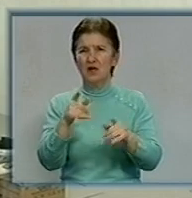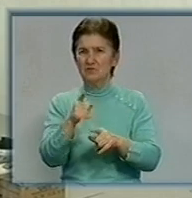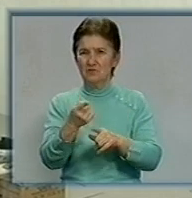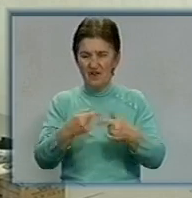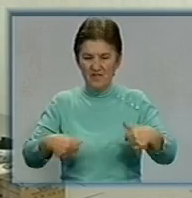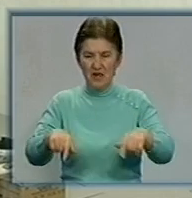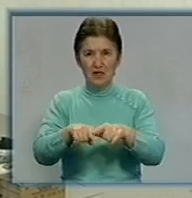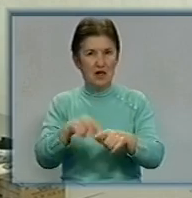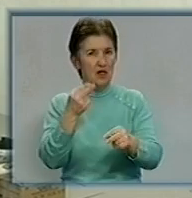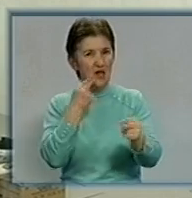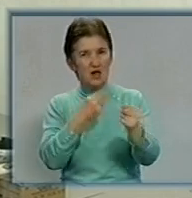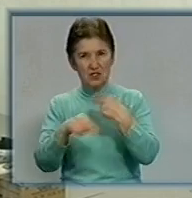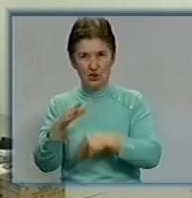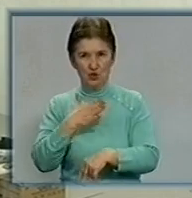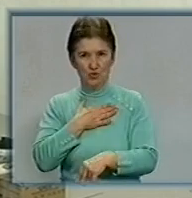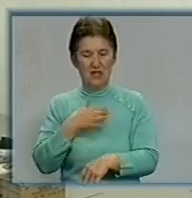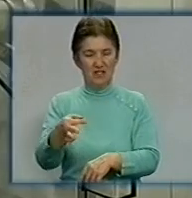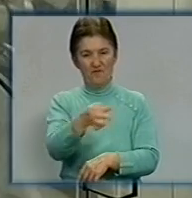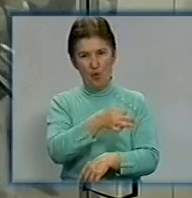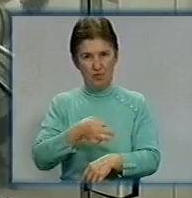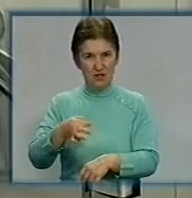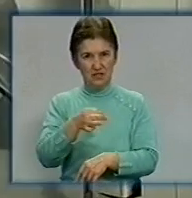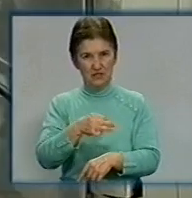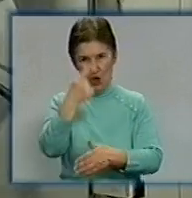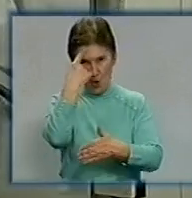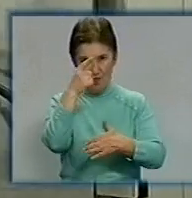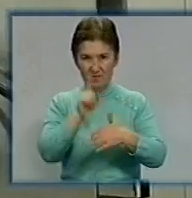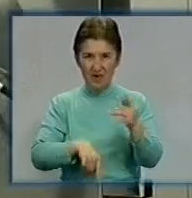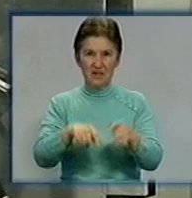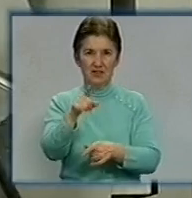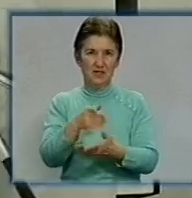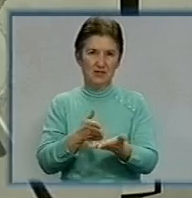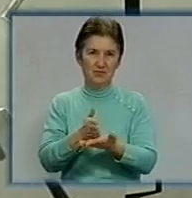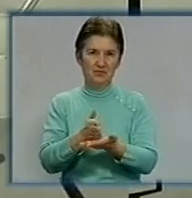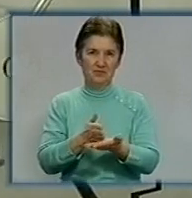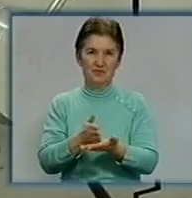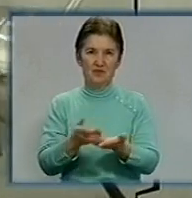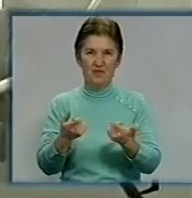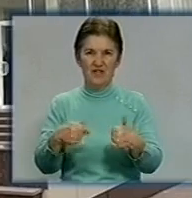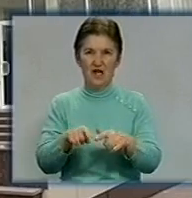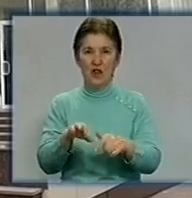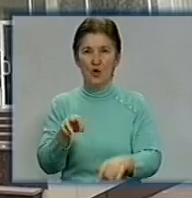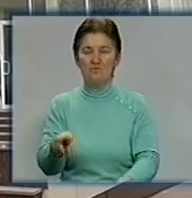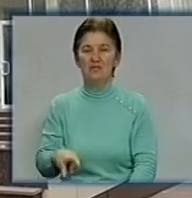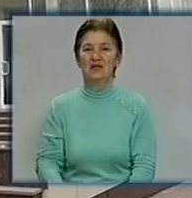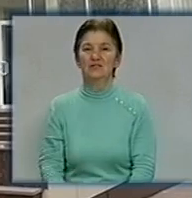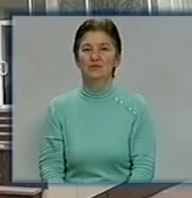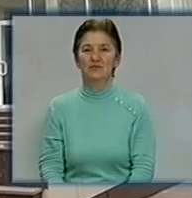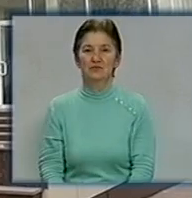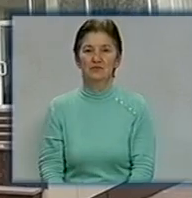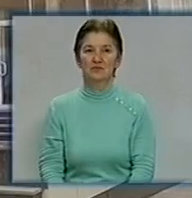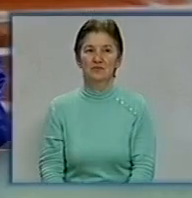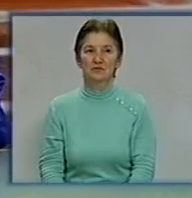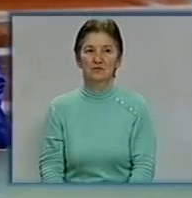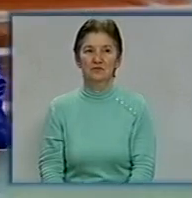відділення стане найкращим в області. Впевнений завідувачий операційним блоком Микола Есаулов. Ольга Склярук, Анатолій Басистий. День за днем.